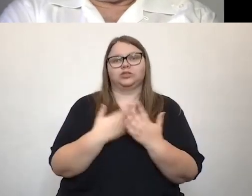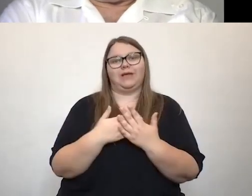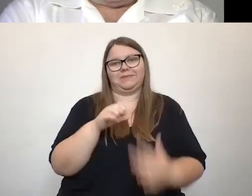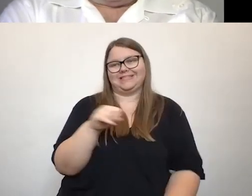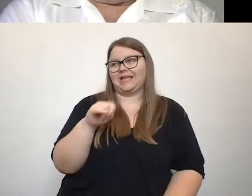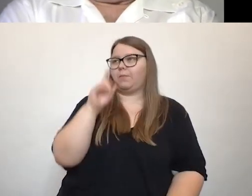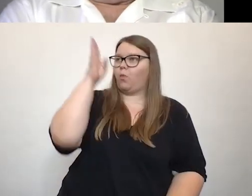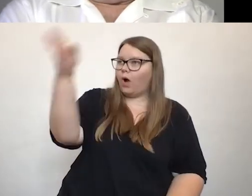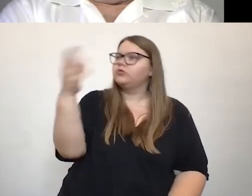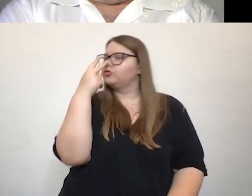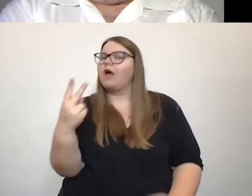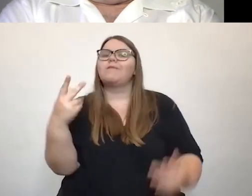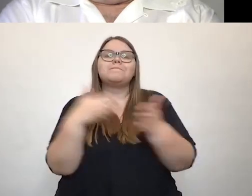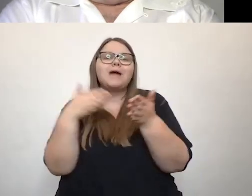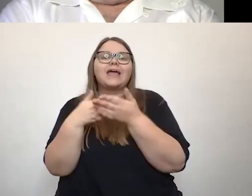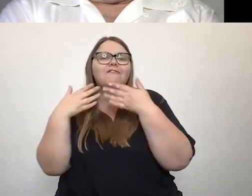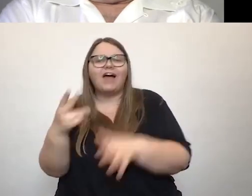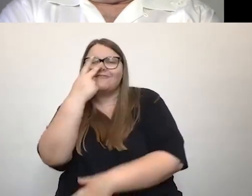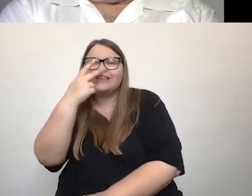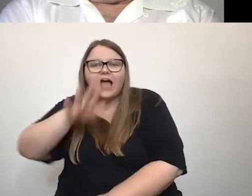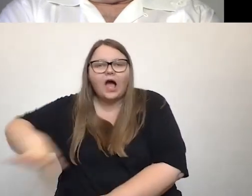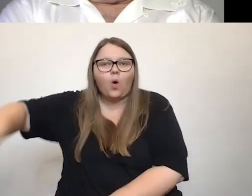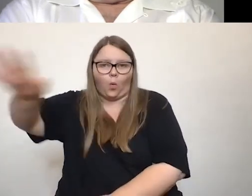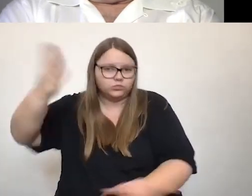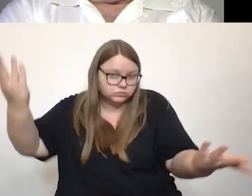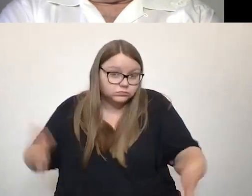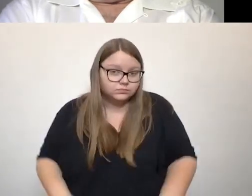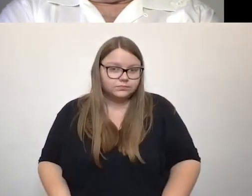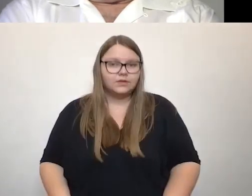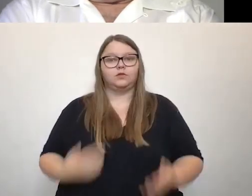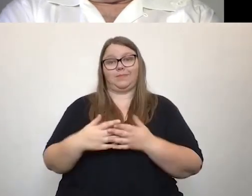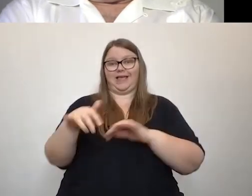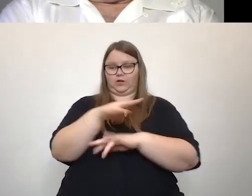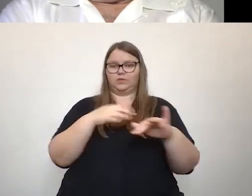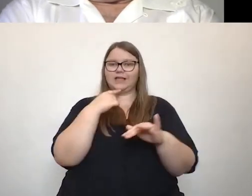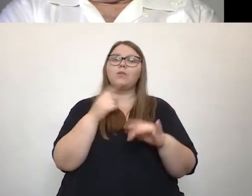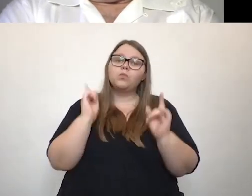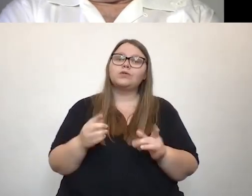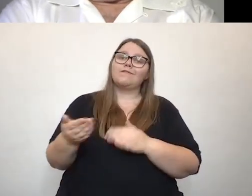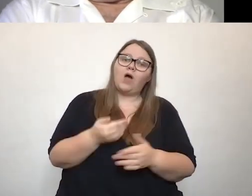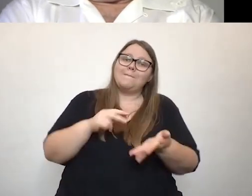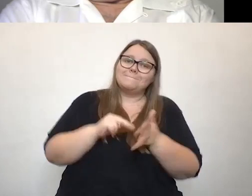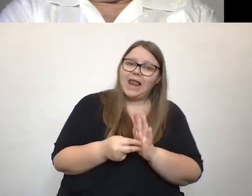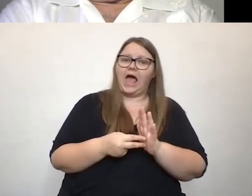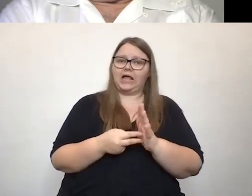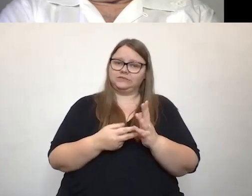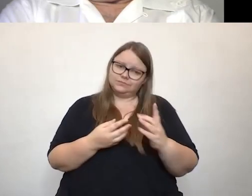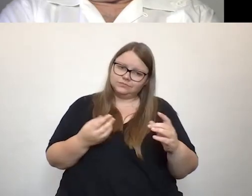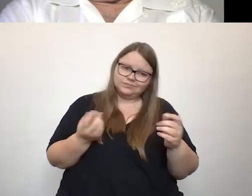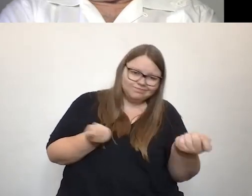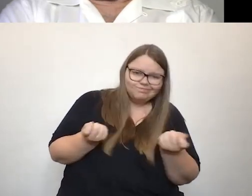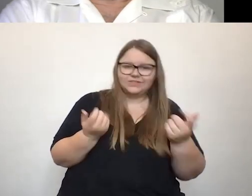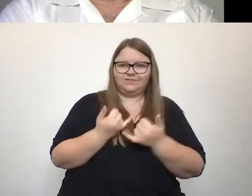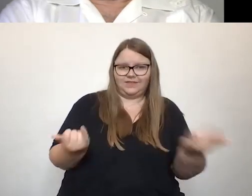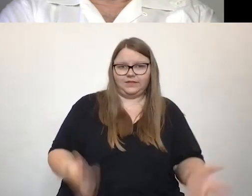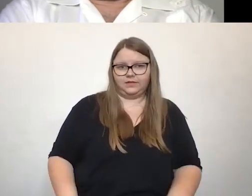finde ich ganz spannend. Also wenn wir über Inklusion reden, muss es ja auch geplant werden, das muss ja vorbereitet werden und da braucht man ja